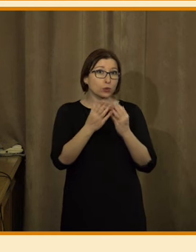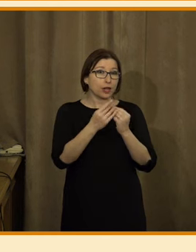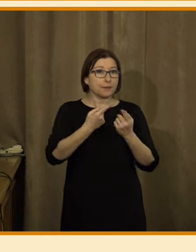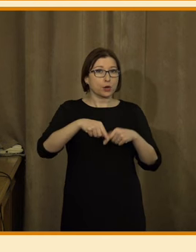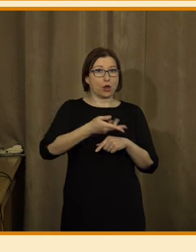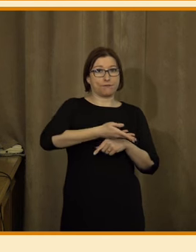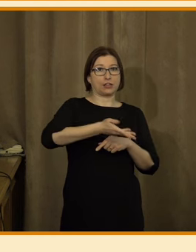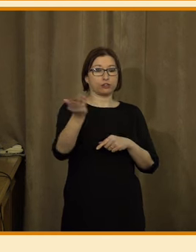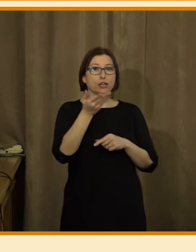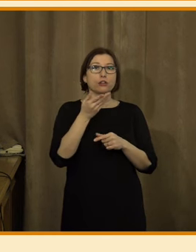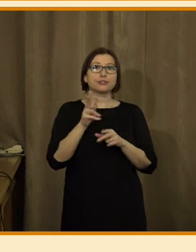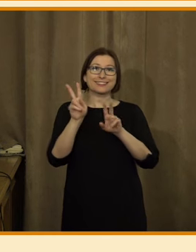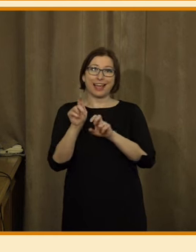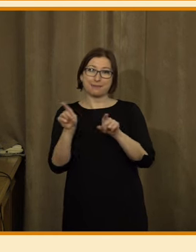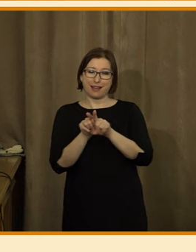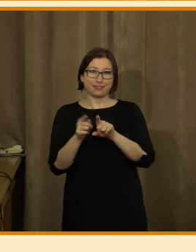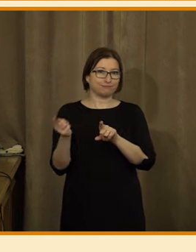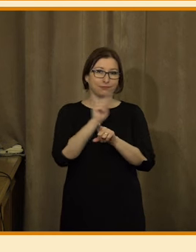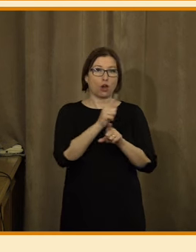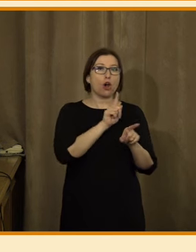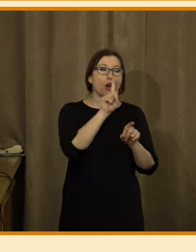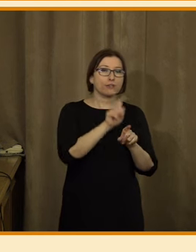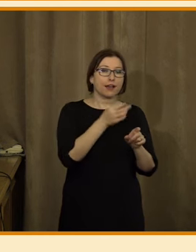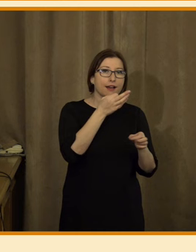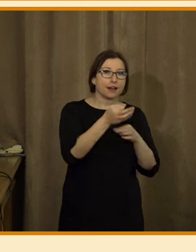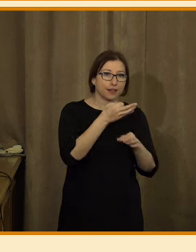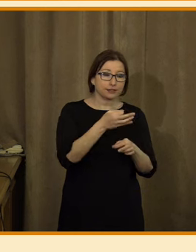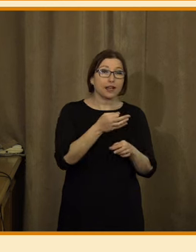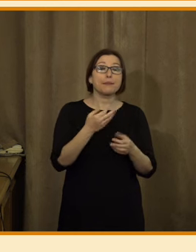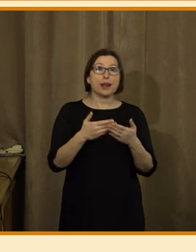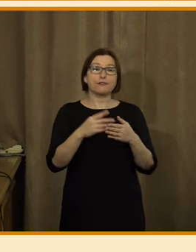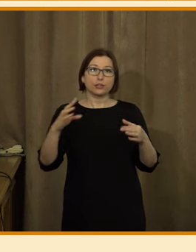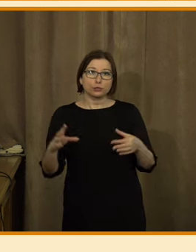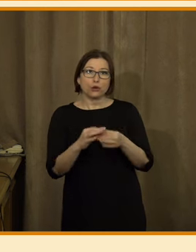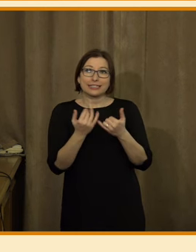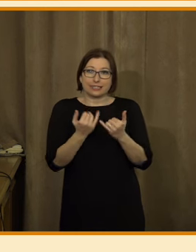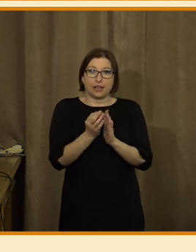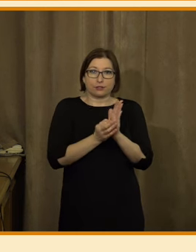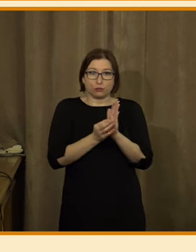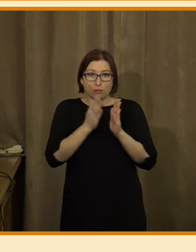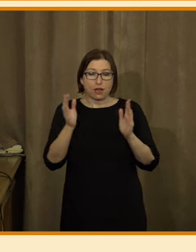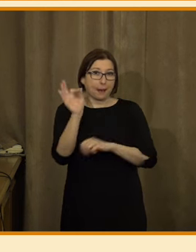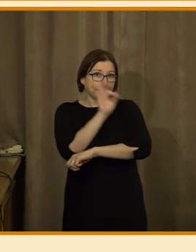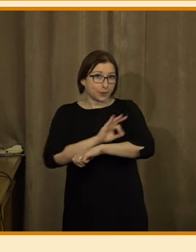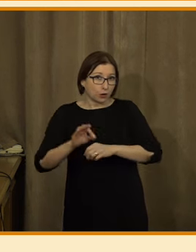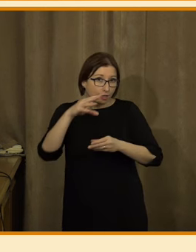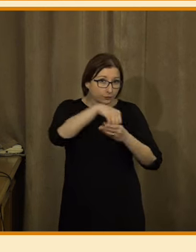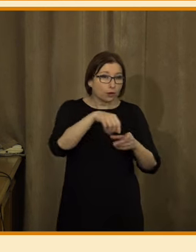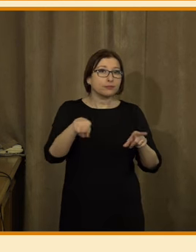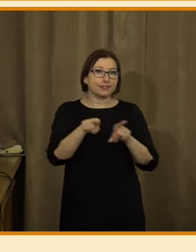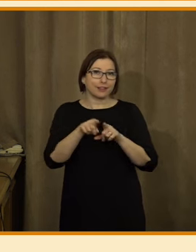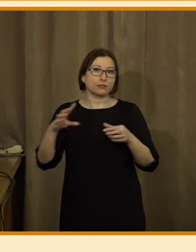veřejnost uzavírají ten projekt norských fondů a projekt digitální doby s lidskou tváří.